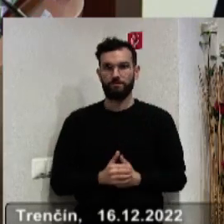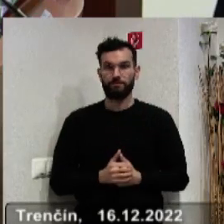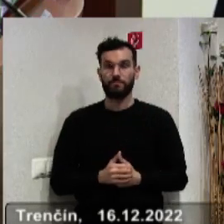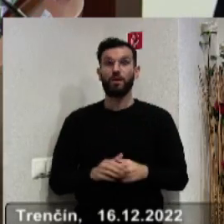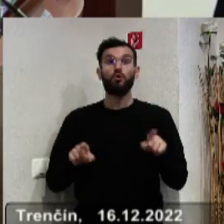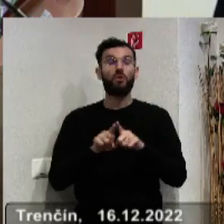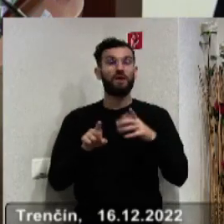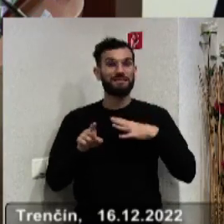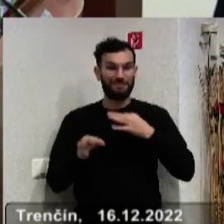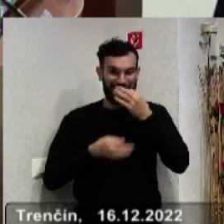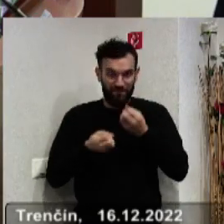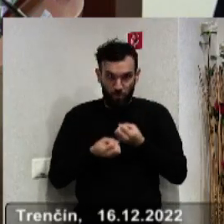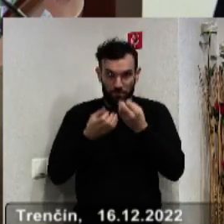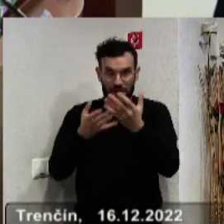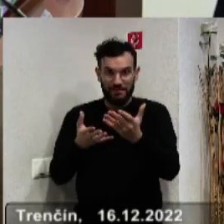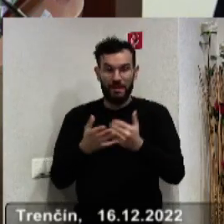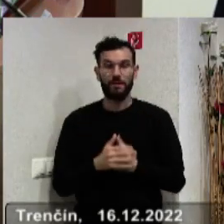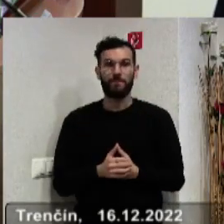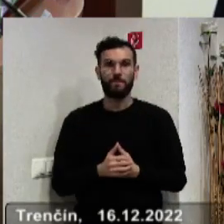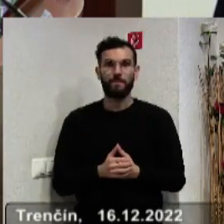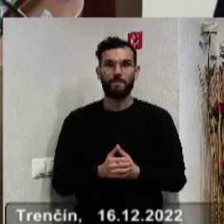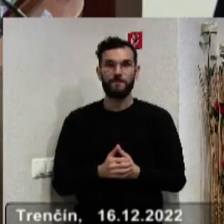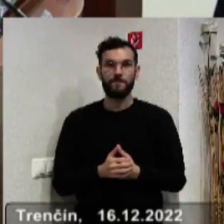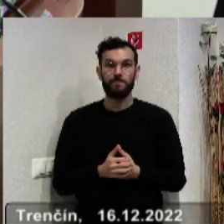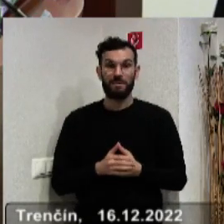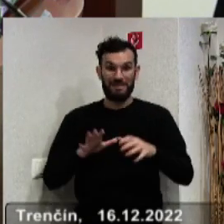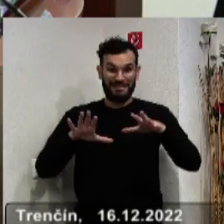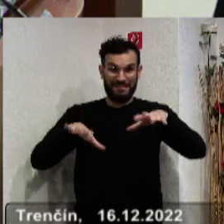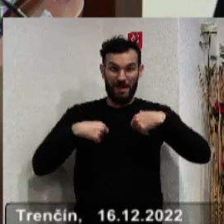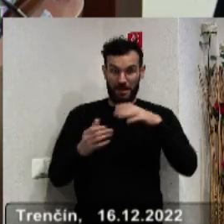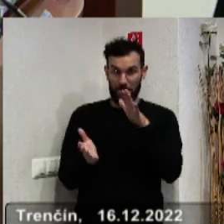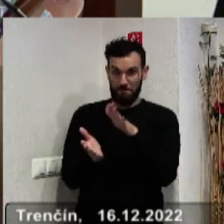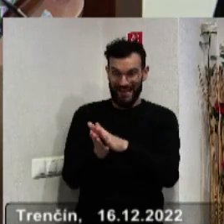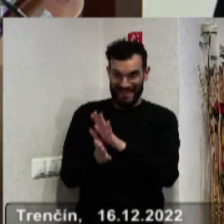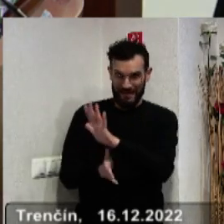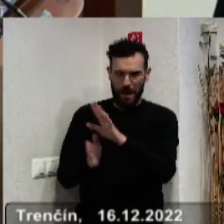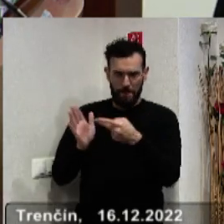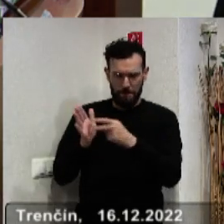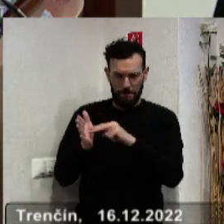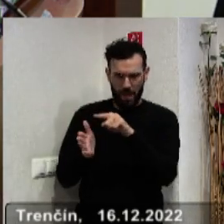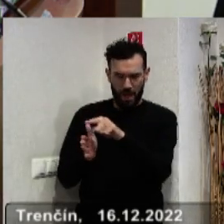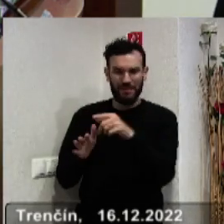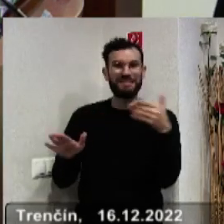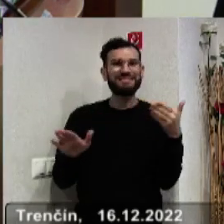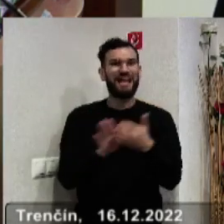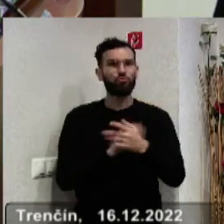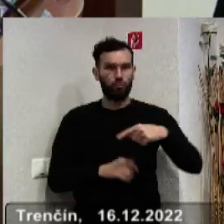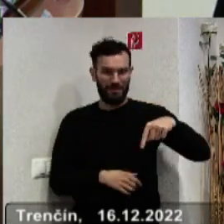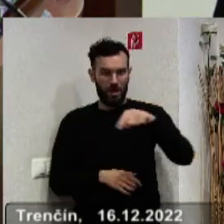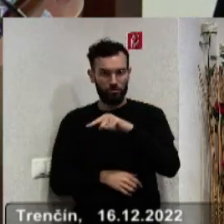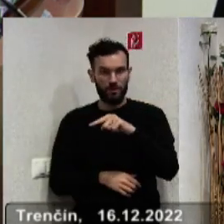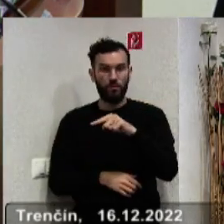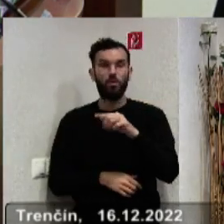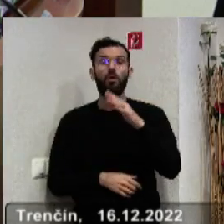Chcem vás tiež informovať, že teda po schválení tohto materiálu plánu rokovania zastupiteľstva,